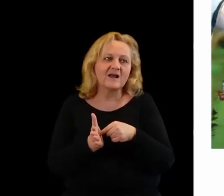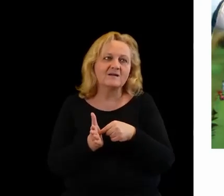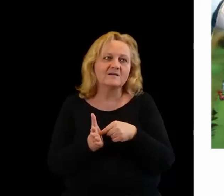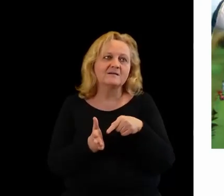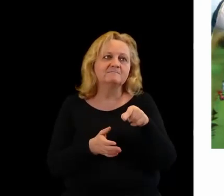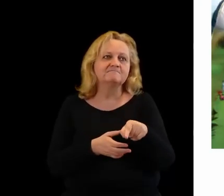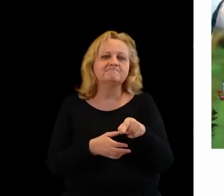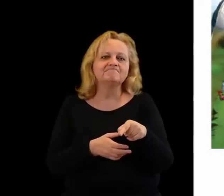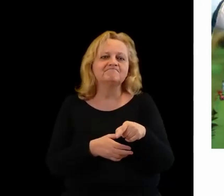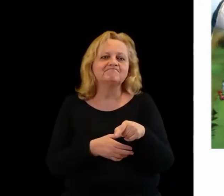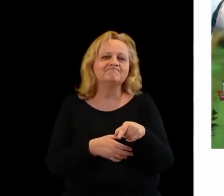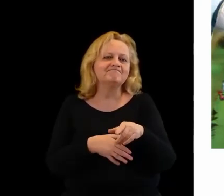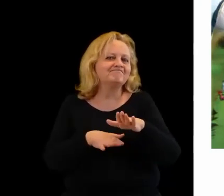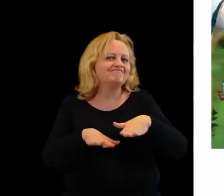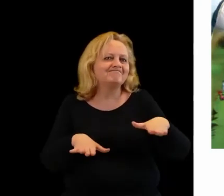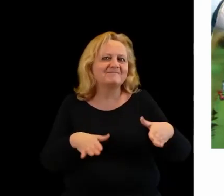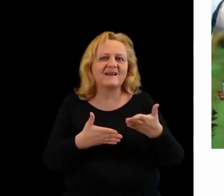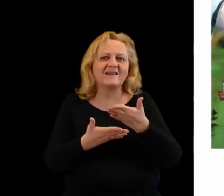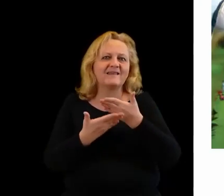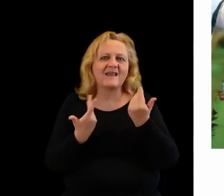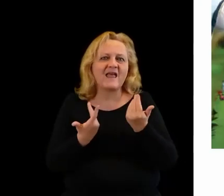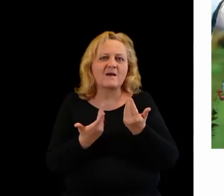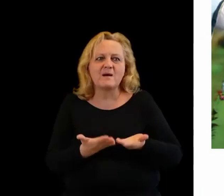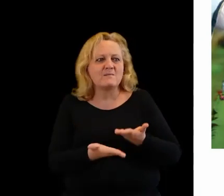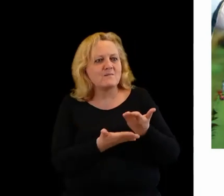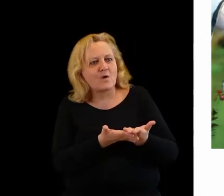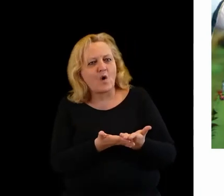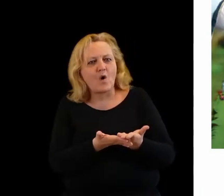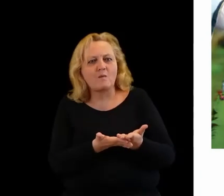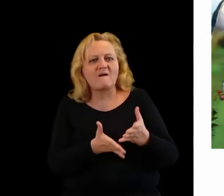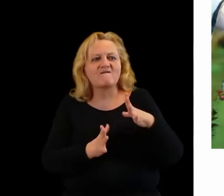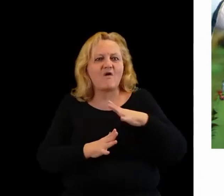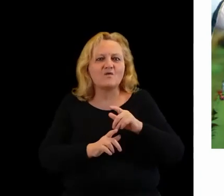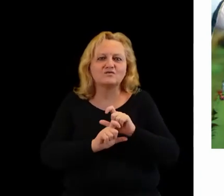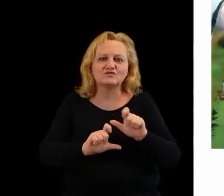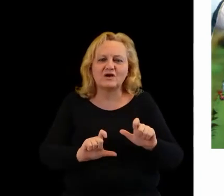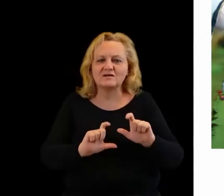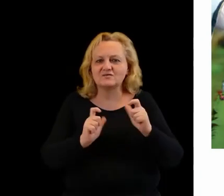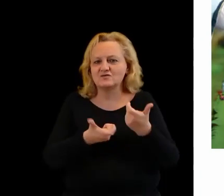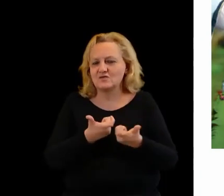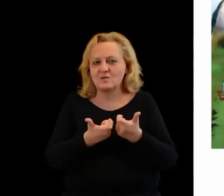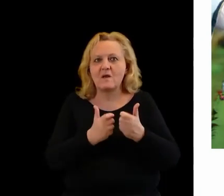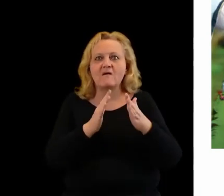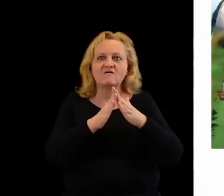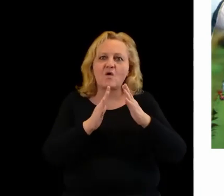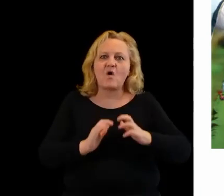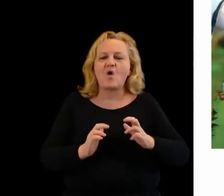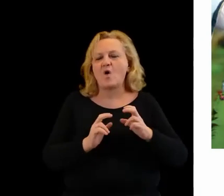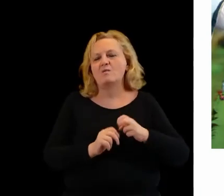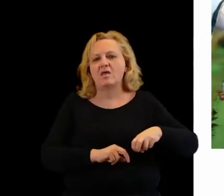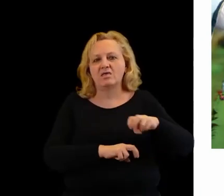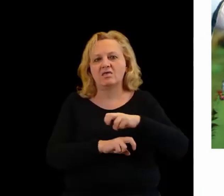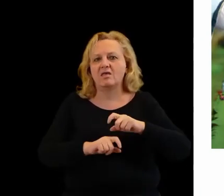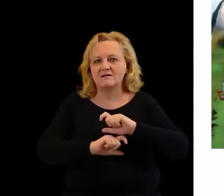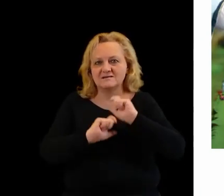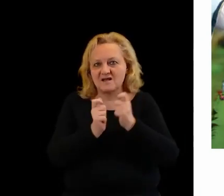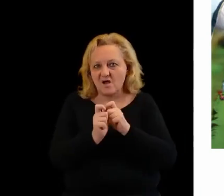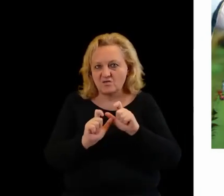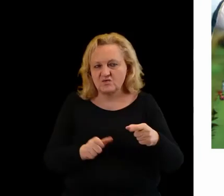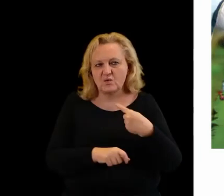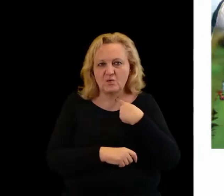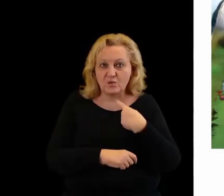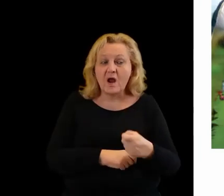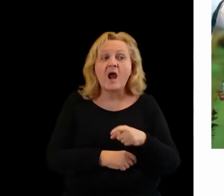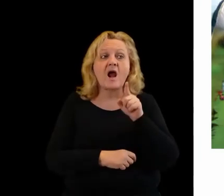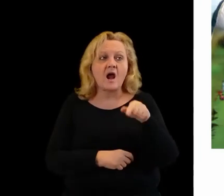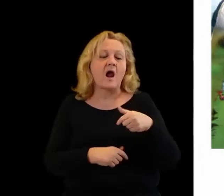nie miały żadnej właściwie propozycji spędzania wolnego czasu. Po prostu siedziały w domu, nudziły się. No więc